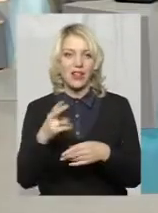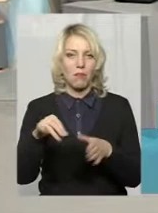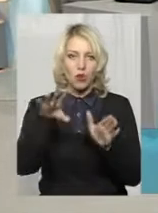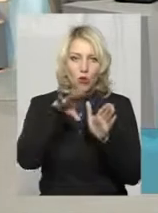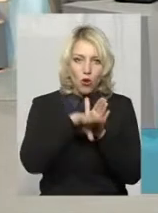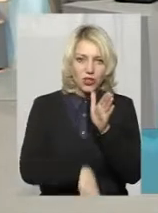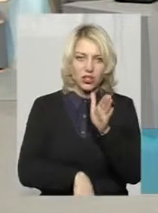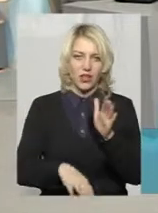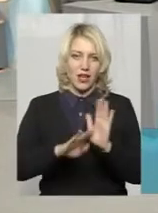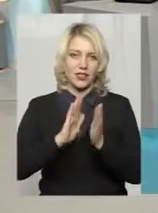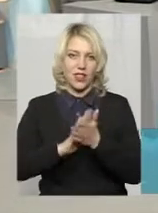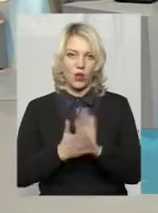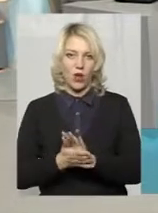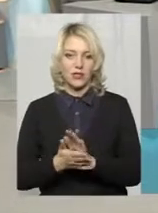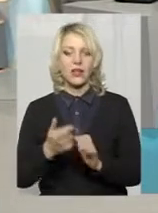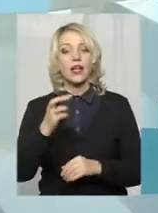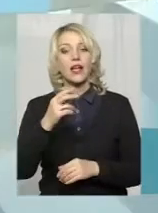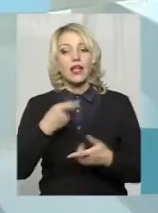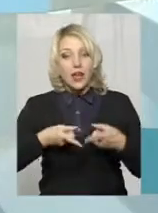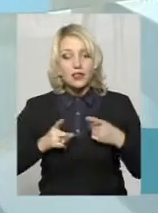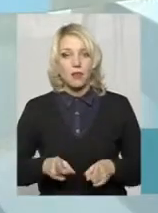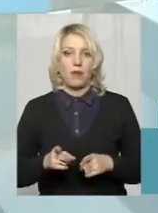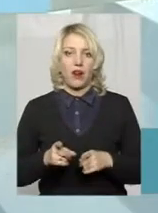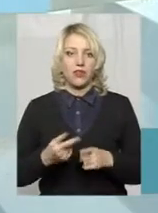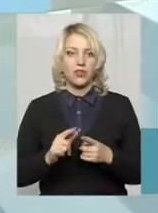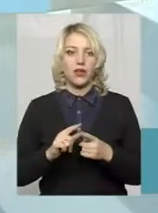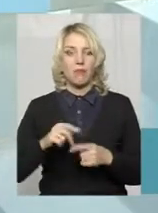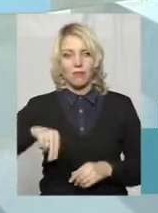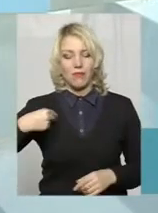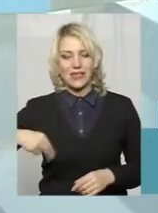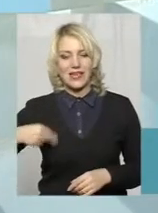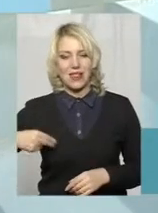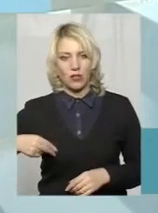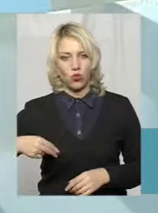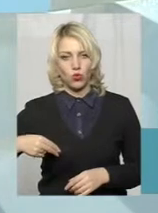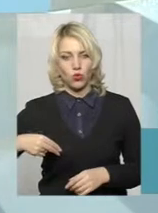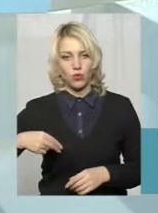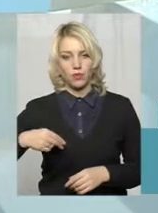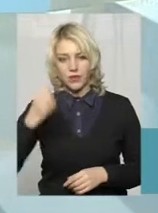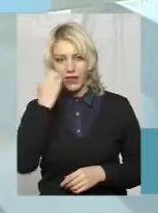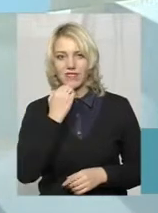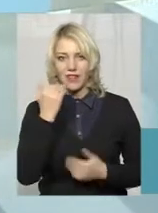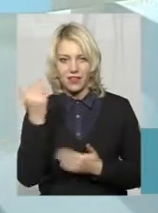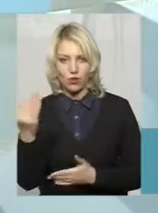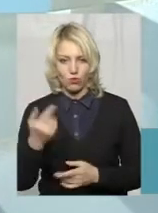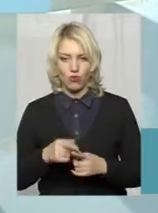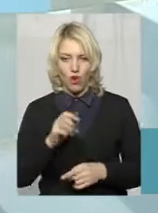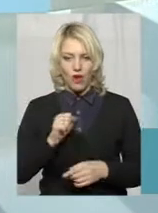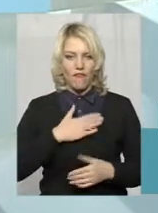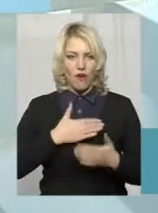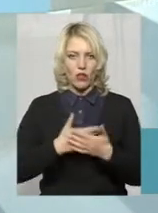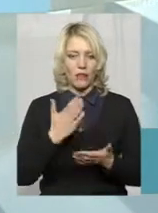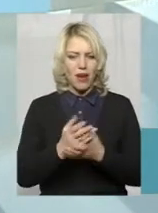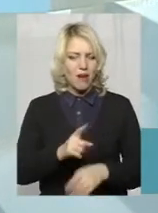ситуації. Ми сьогодні справді завдяки там президенту і тим самим волонтерам маємо потужне